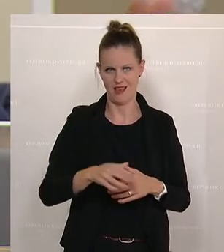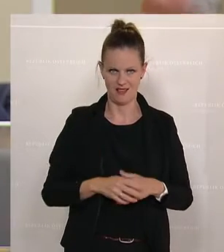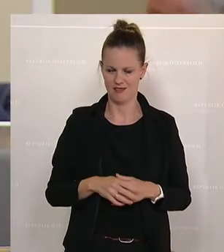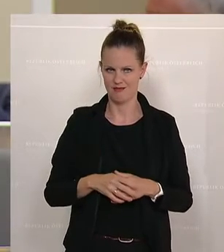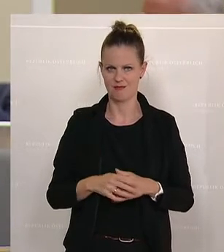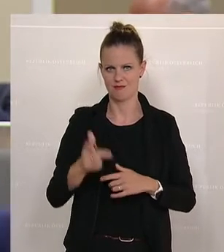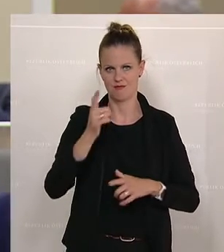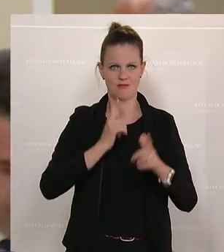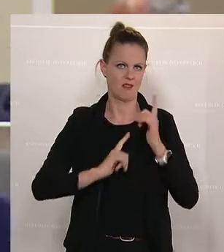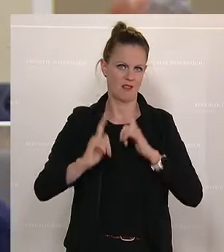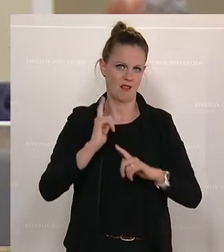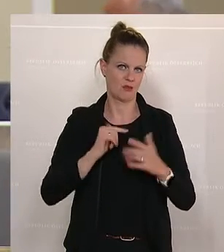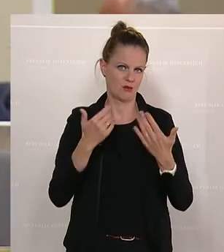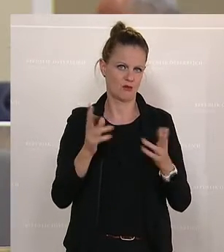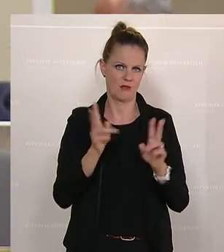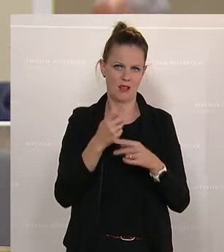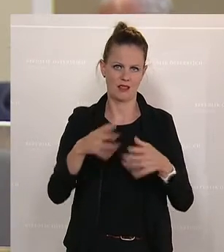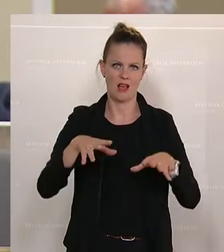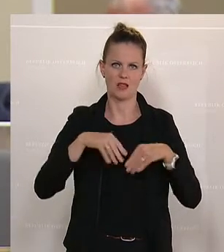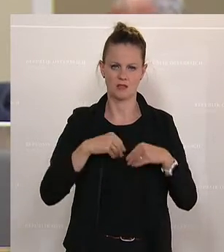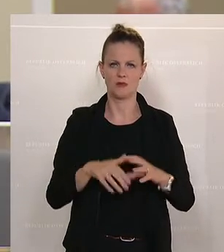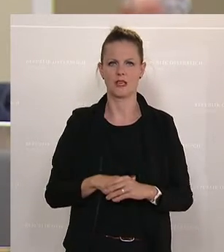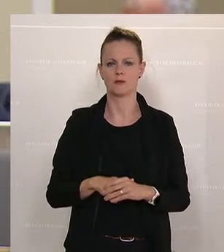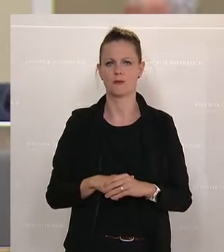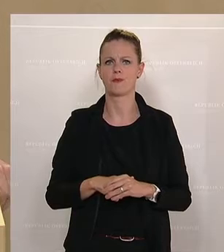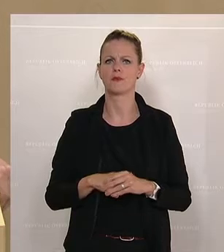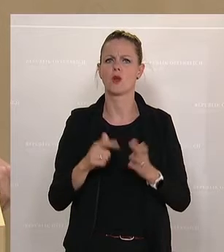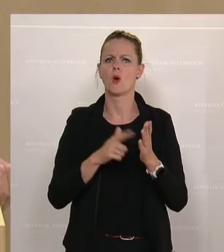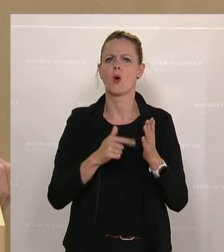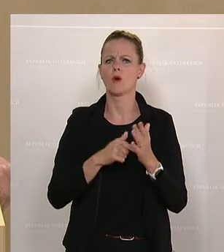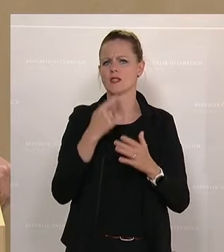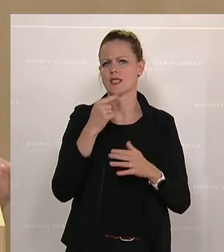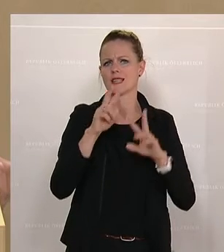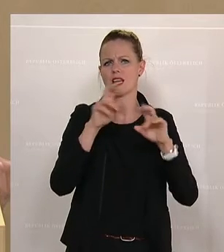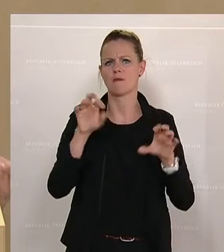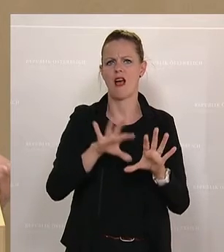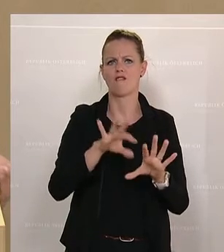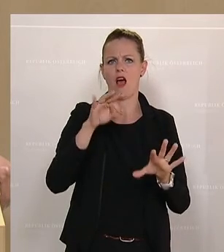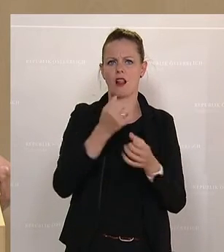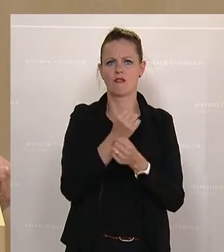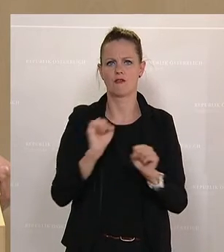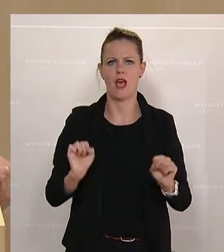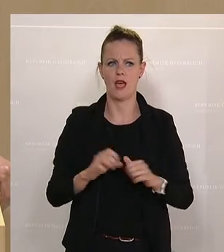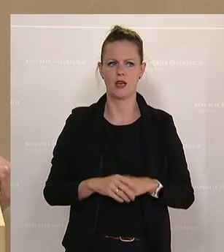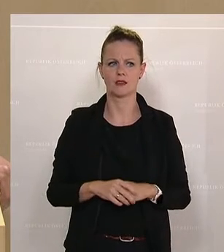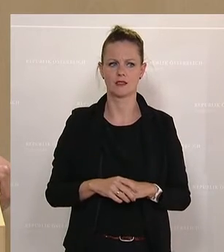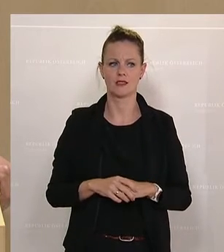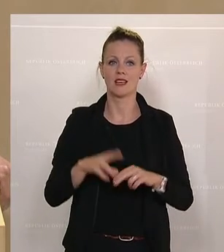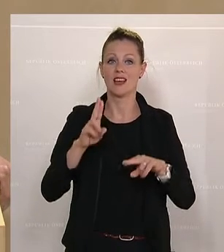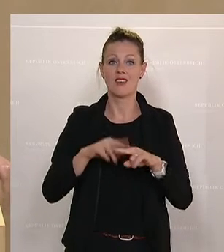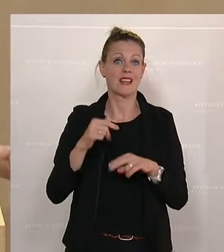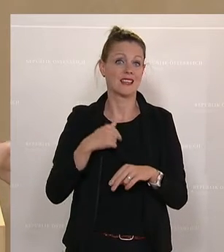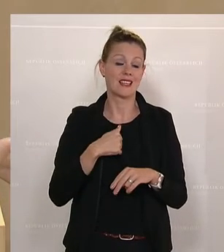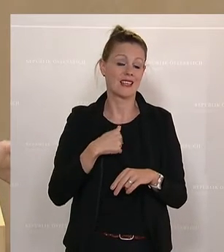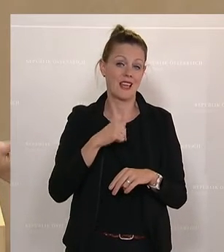natürlich nicht zu akzeptieren. Und weil immer wieder von Wahlfreiheit gesprochen wird. Wenn ich keine Wahl habe